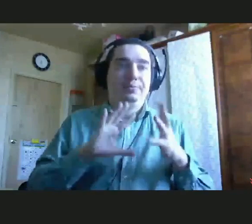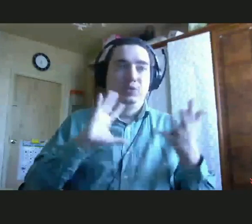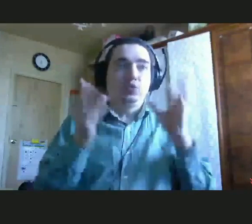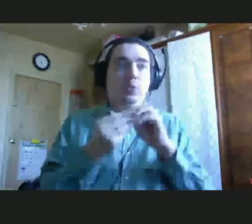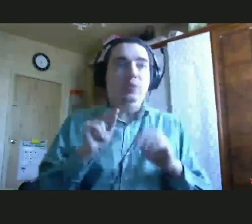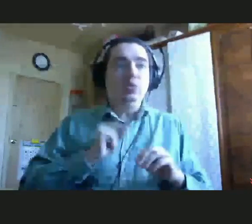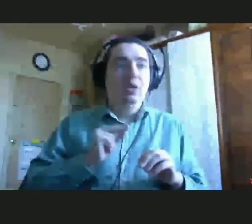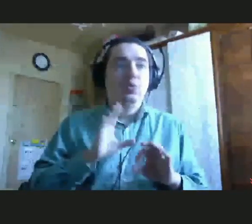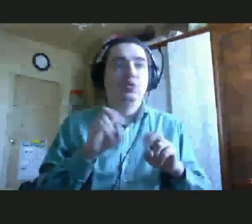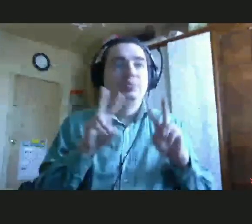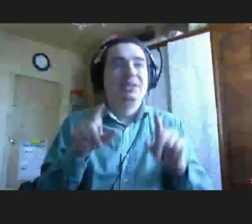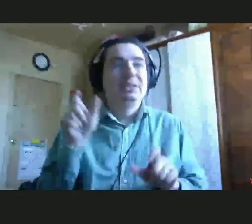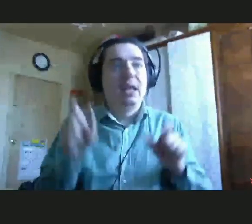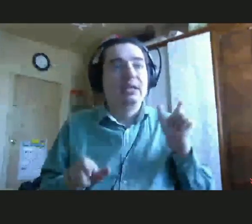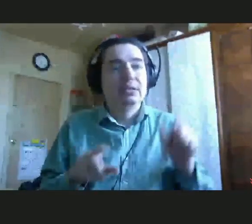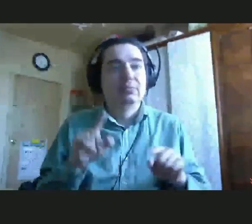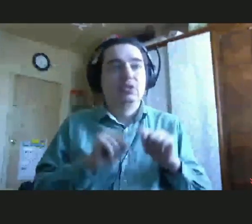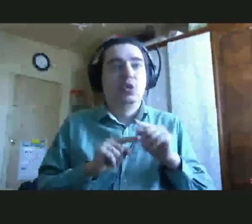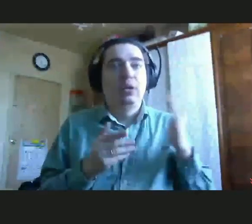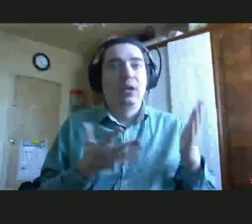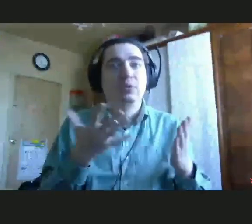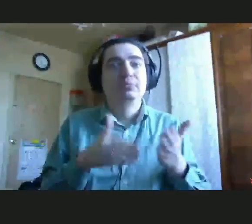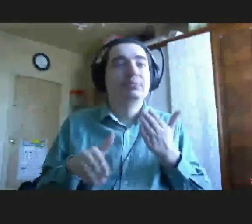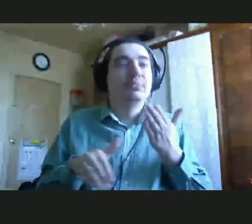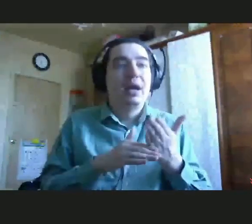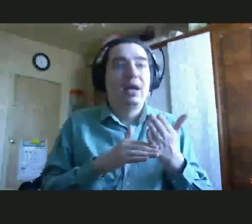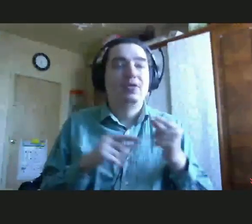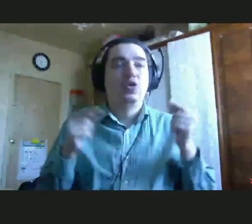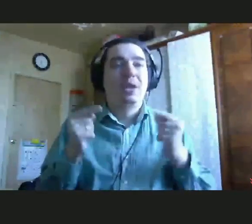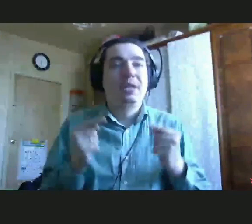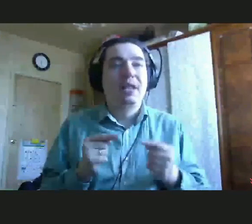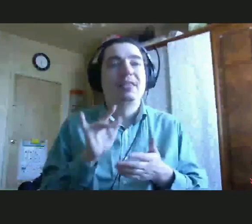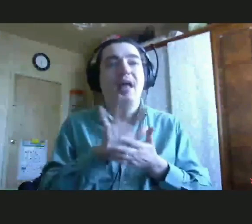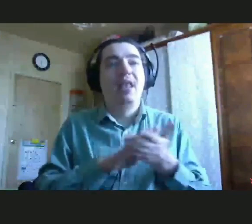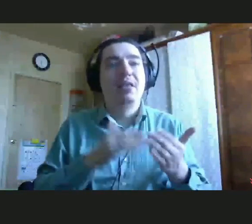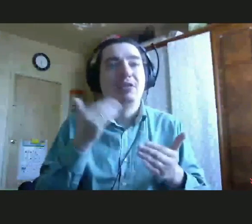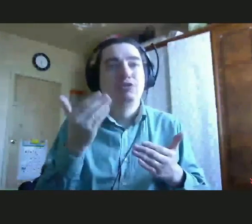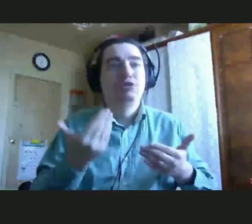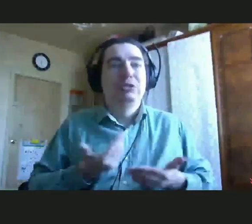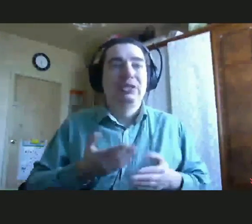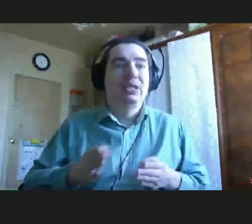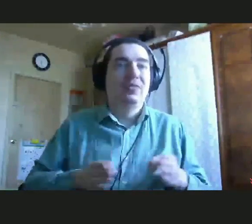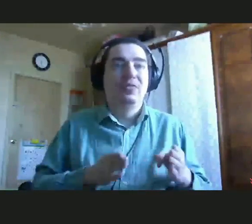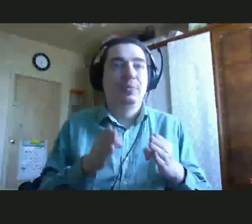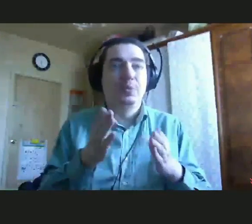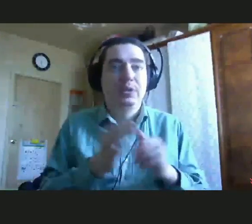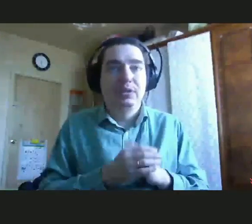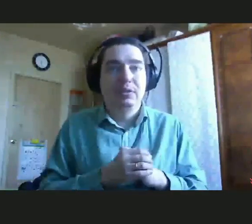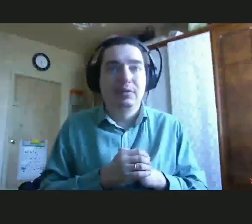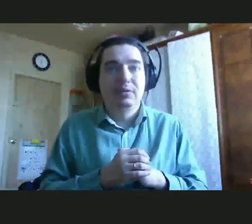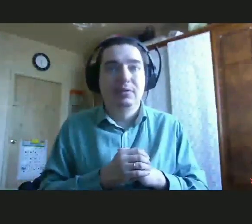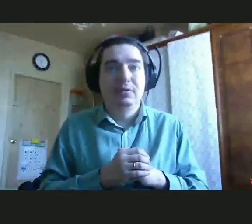коуч, который мотивировал их и помогал им определиться с дальнейшим жизненным путем. С кем-то общался